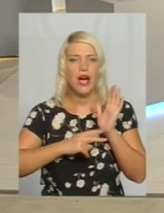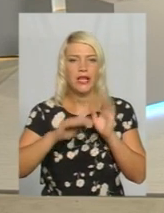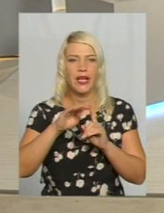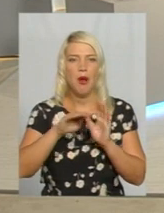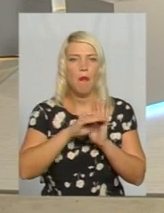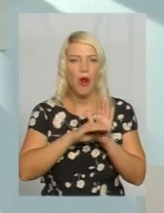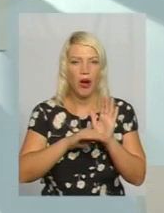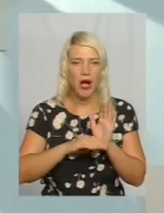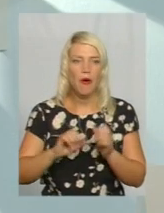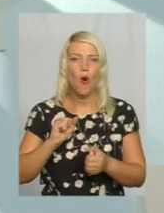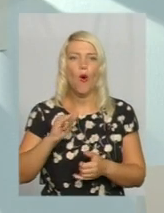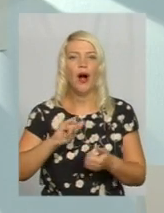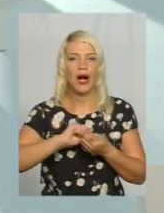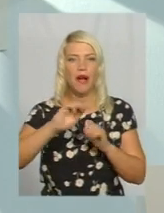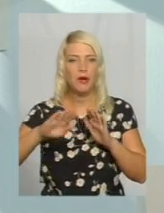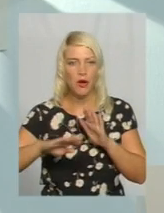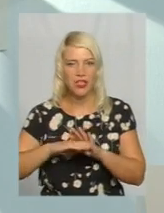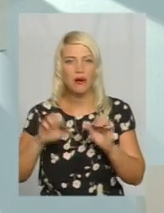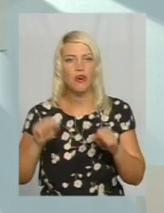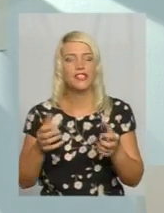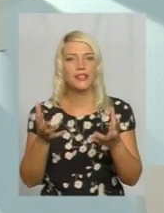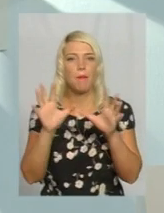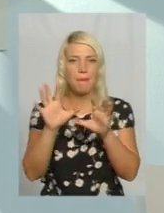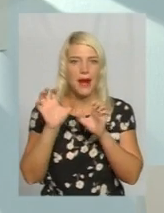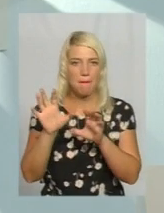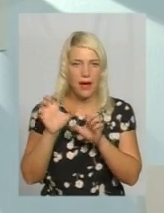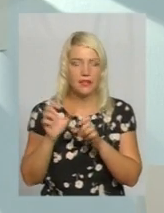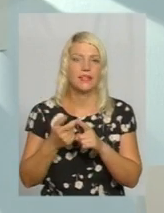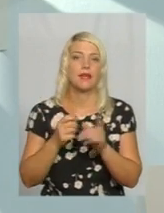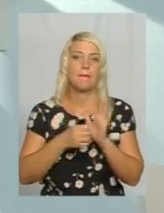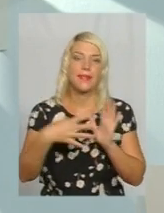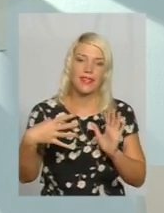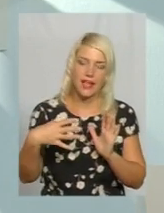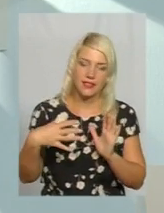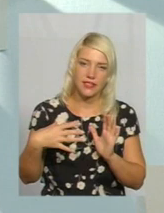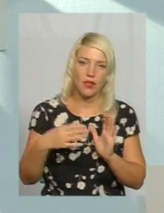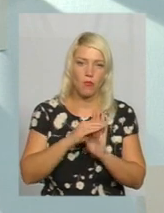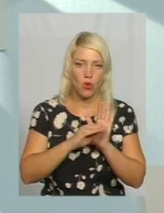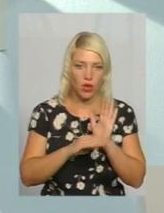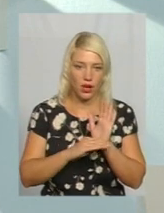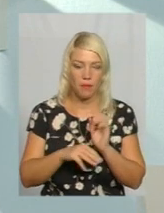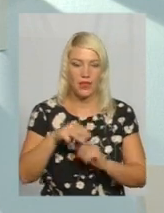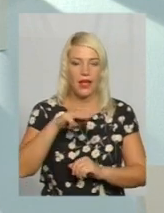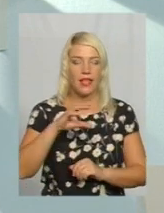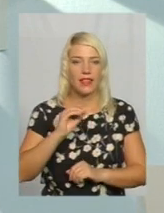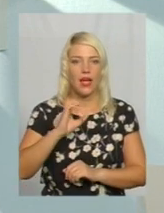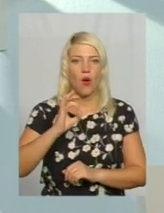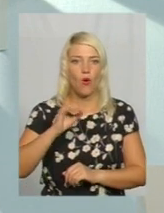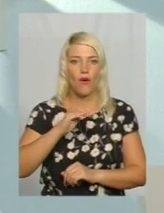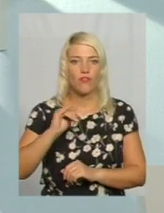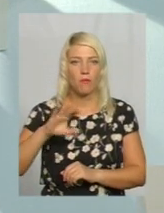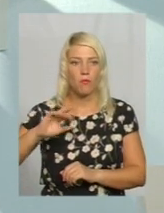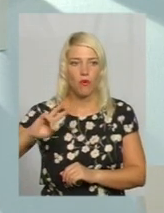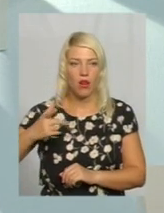Далі у Кам'янці-Подільському можуть приймати 15 програм. А якщо ми будемо говорити про Теофіполь, там сьогодні можна на звичайну антенну прийняти